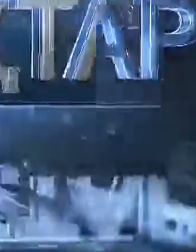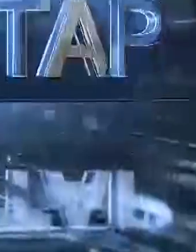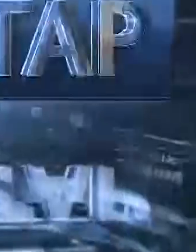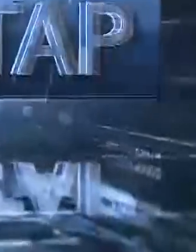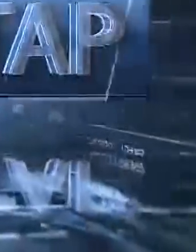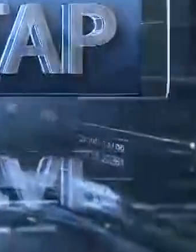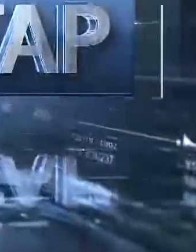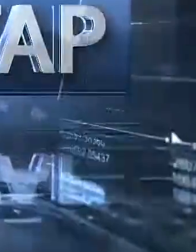Өріңді жол